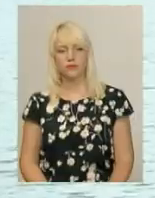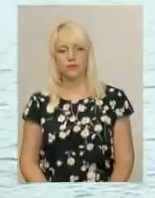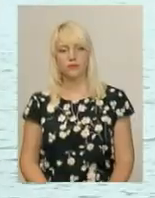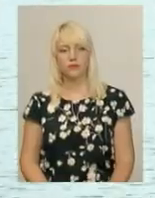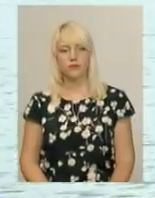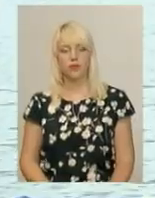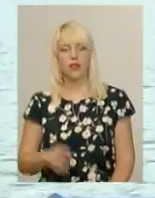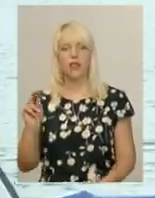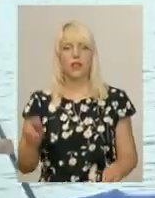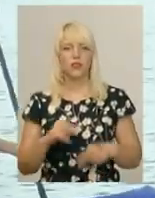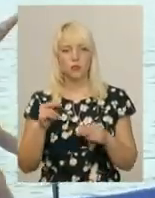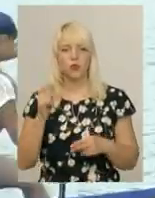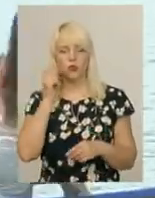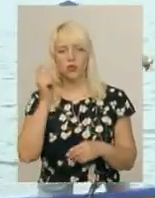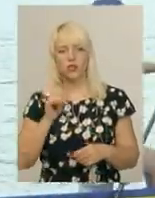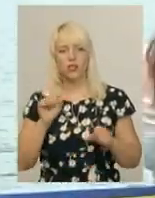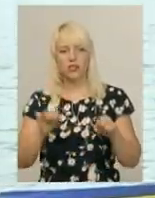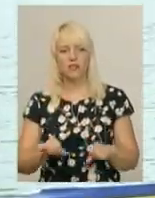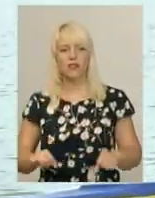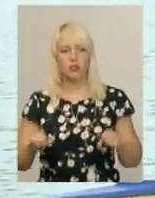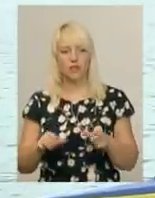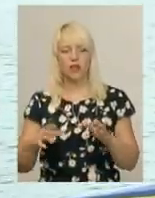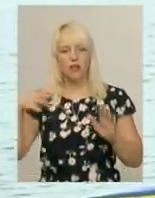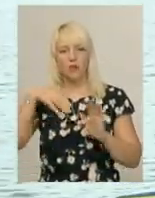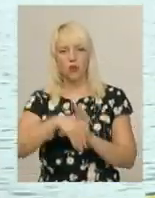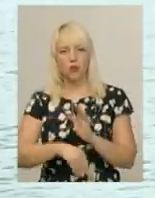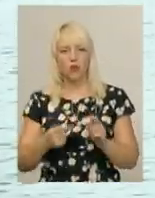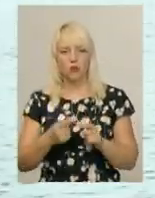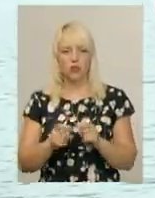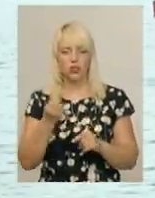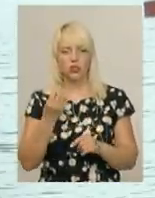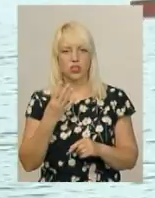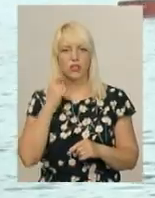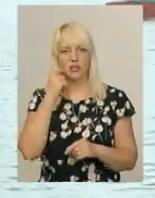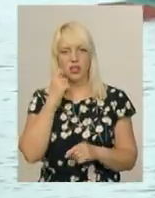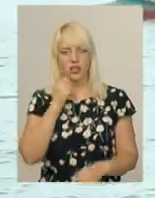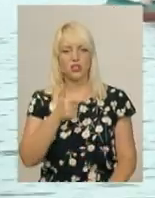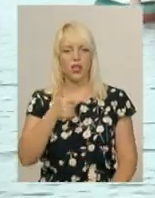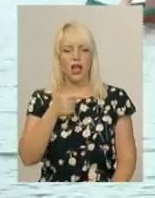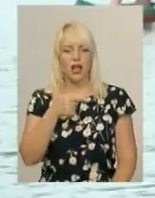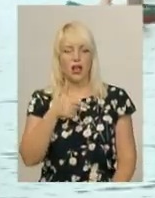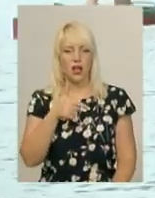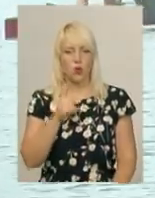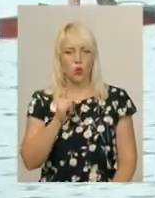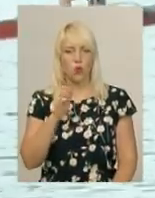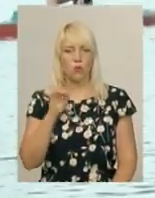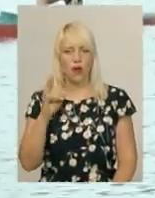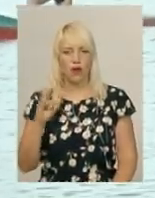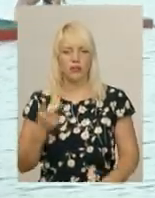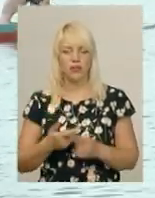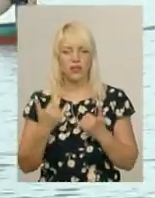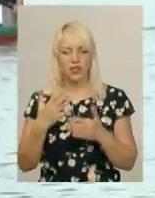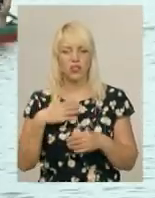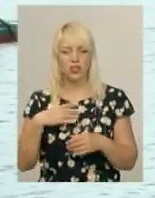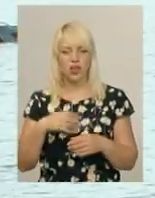На чемпіонаті України з веслування в Ковелі в складі збірної області виступить 13-річна Анастасія Губай. На неї чекають перегони в каної